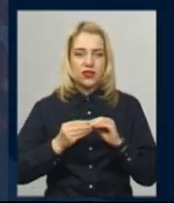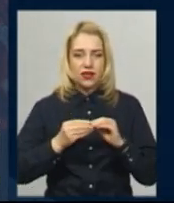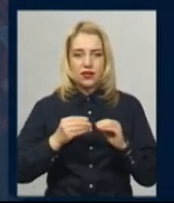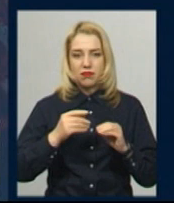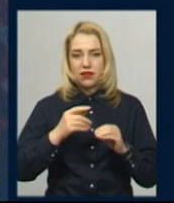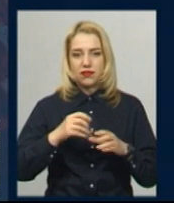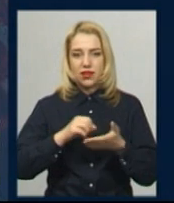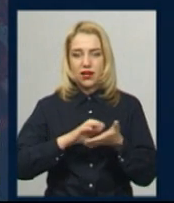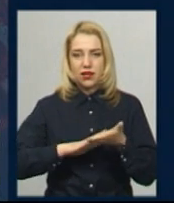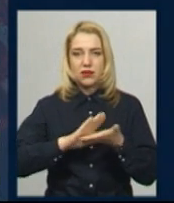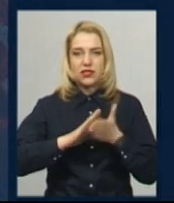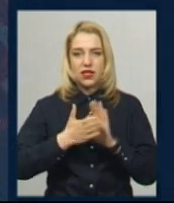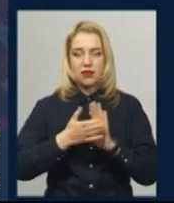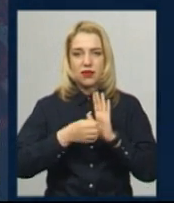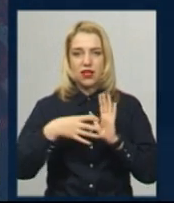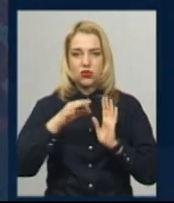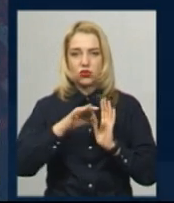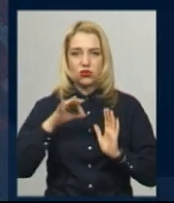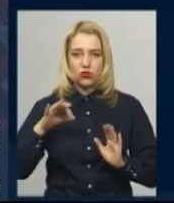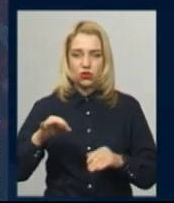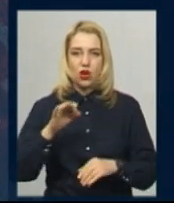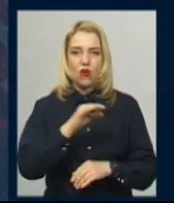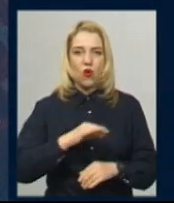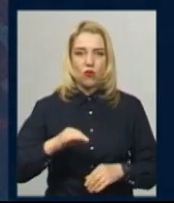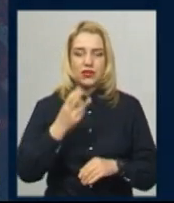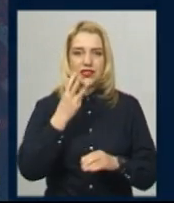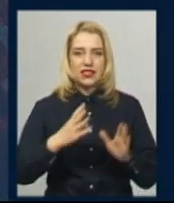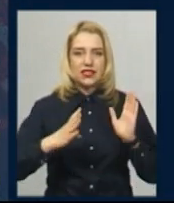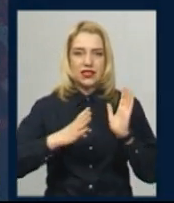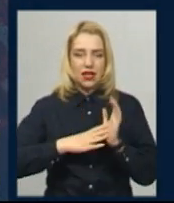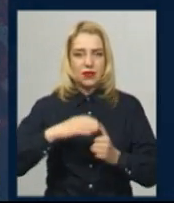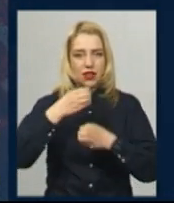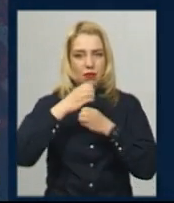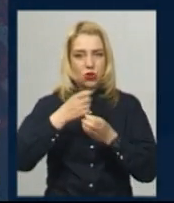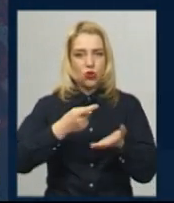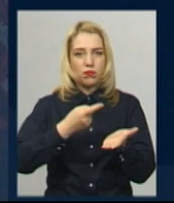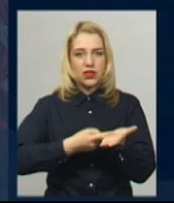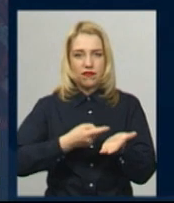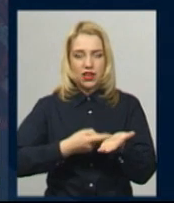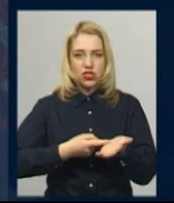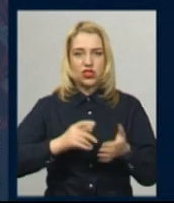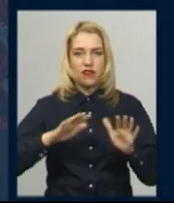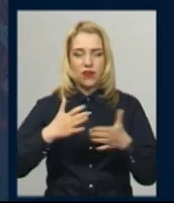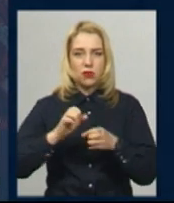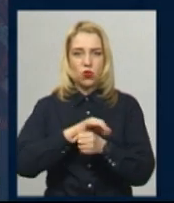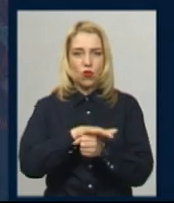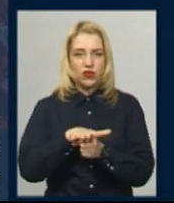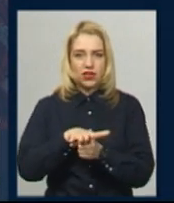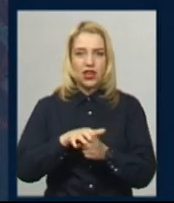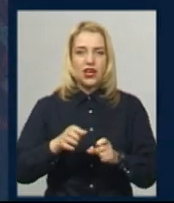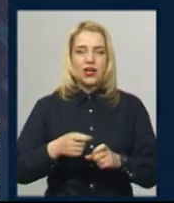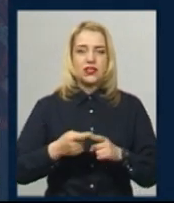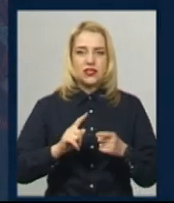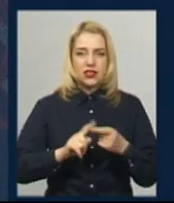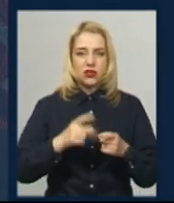даними, станом на 15.00 в області 39 лабораторно підтверджених випадків на COVID-19. З них троє жителів